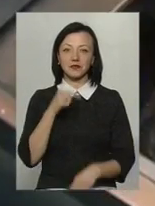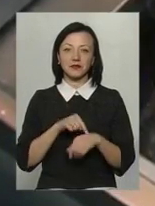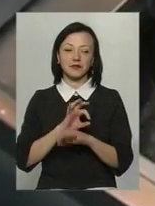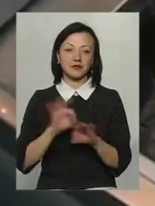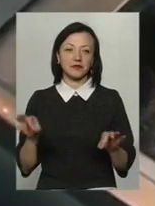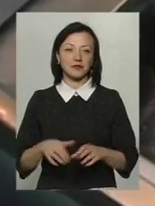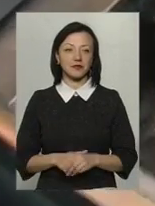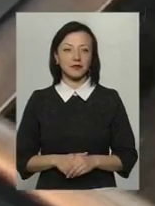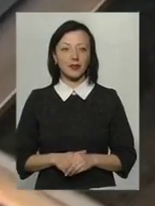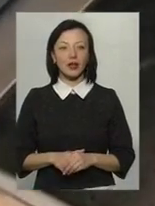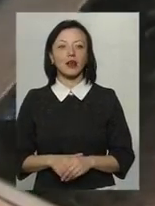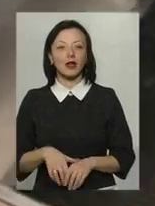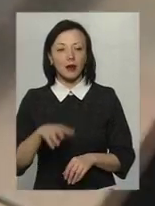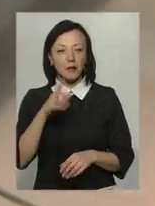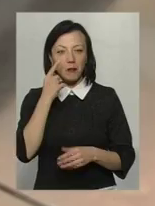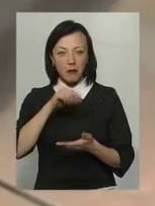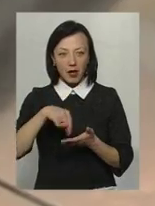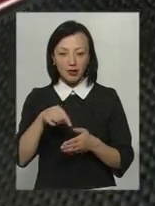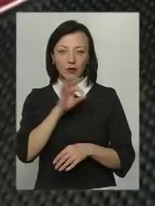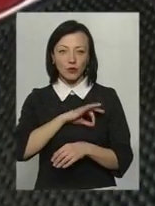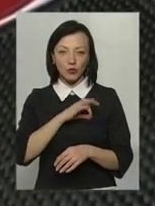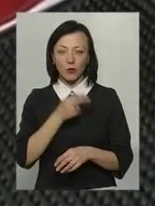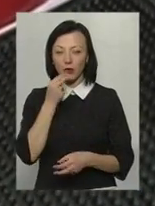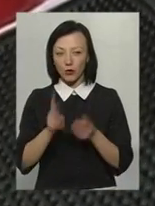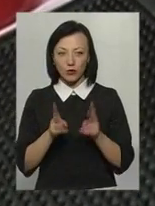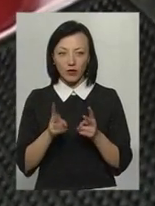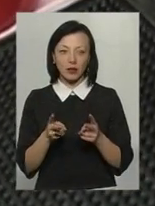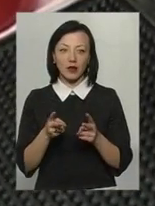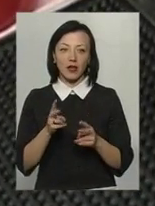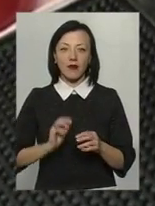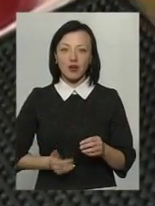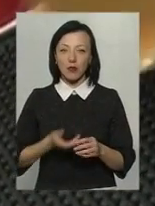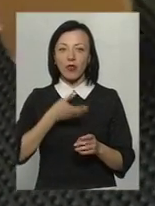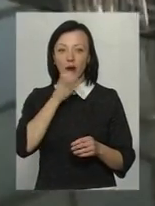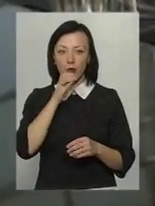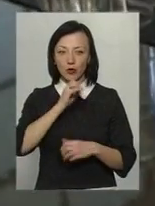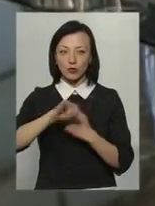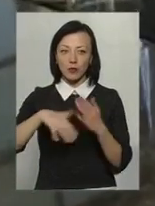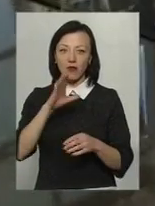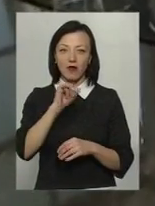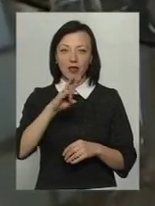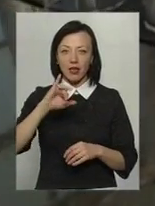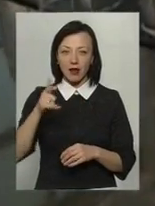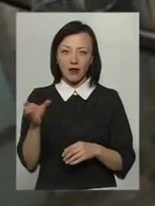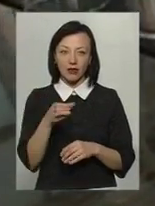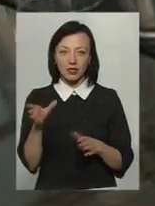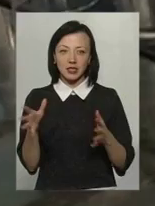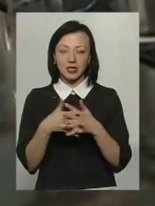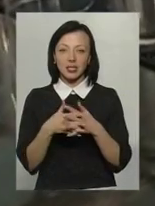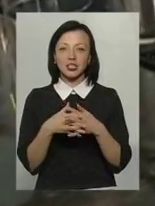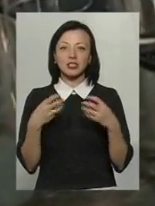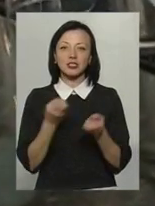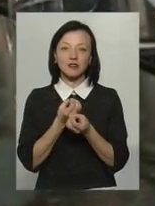Мед також можна використовувати у приготуванні фірмого напої готелю – суміші ванільної горінки зі свіжим